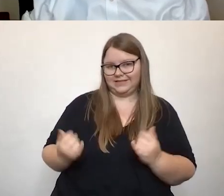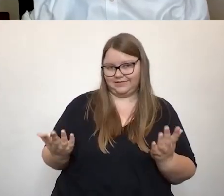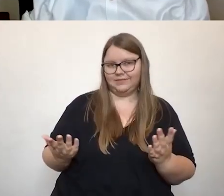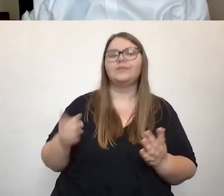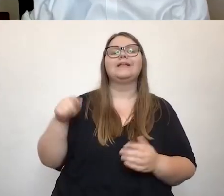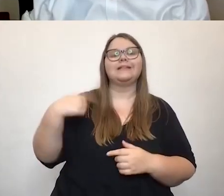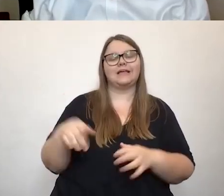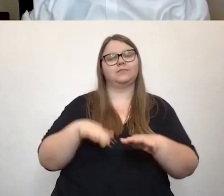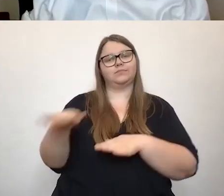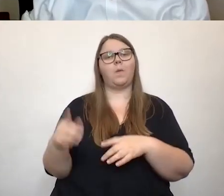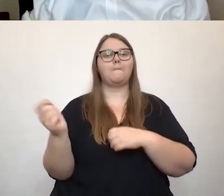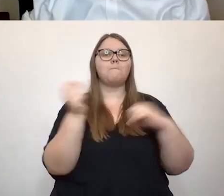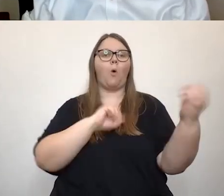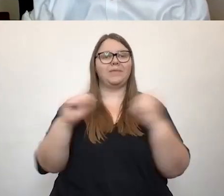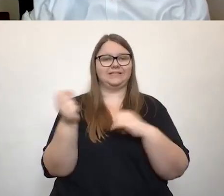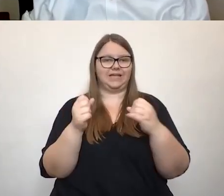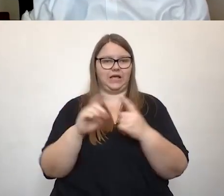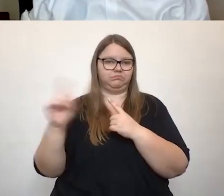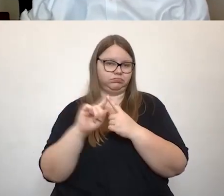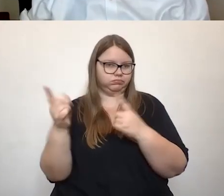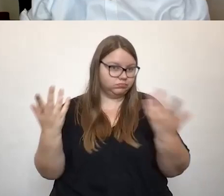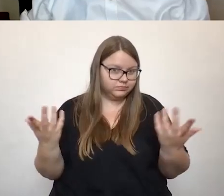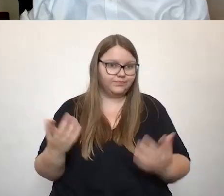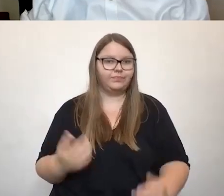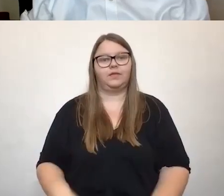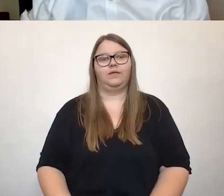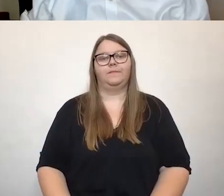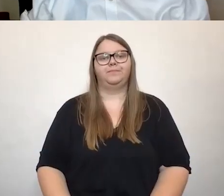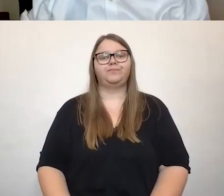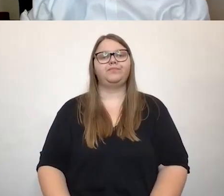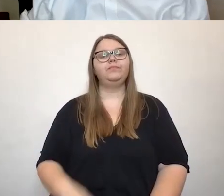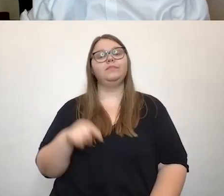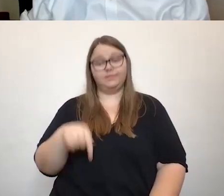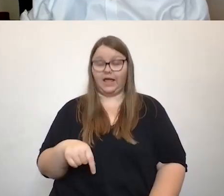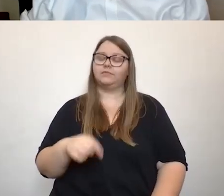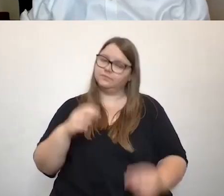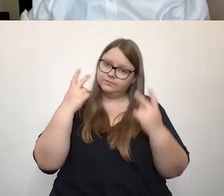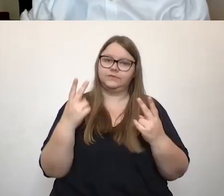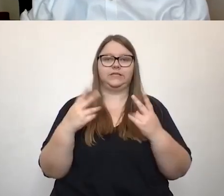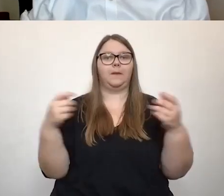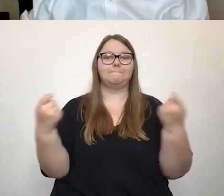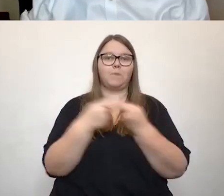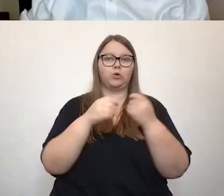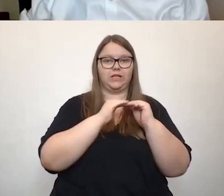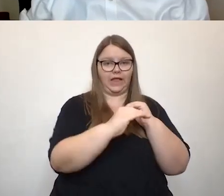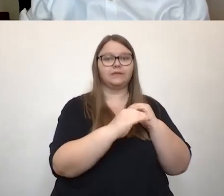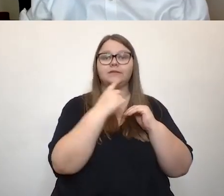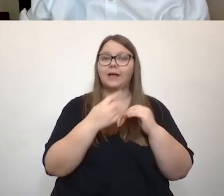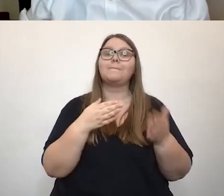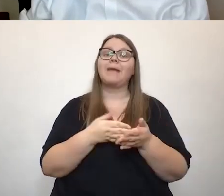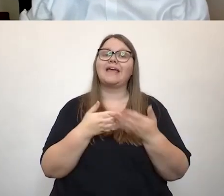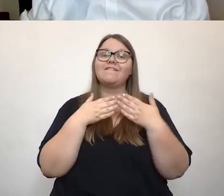Mobilität. hier sind ja ohne Frage die Bundesländer in der Pflicht, einen barrierefreien Personennahverkehr